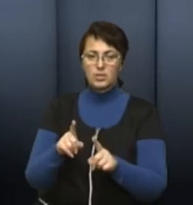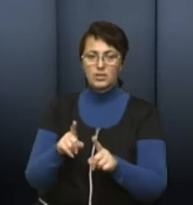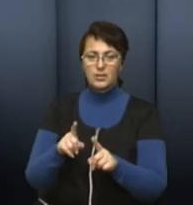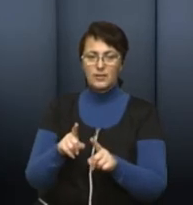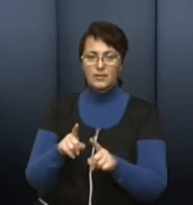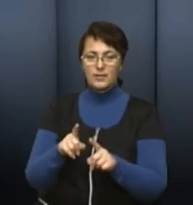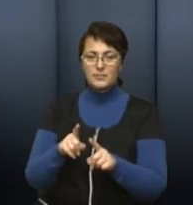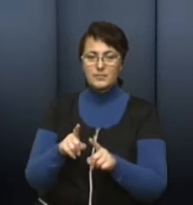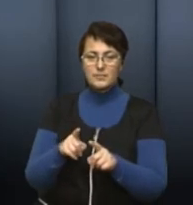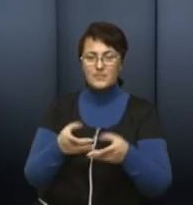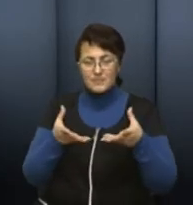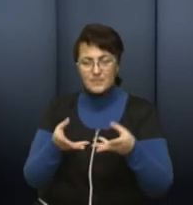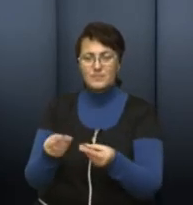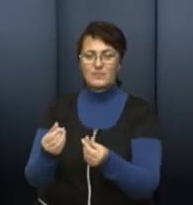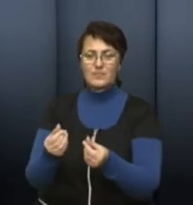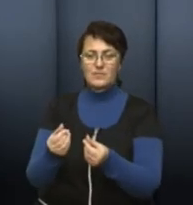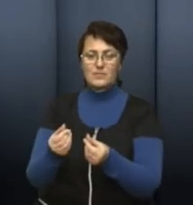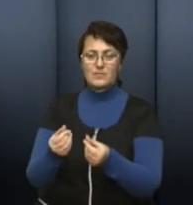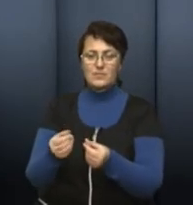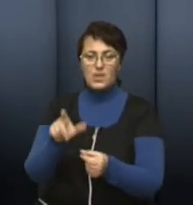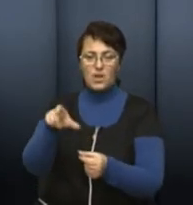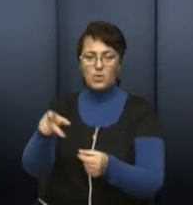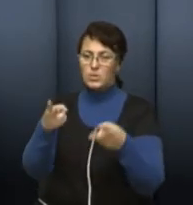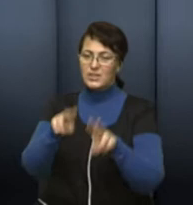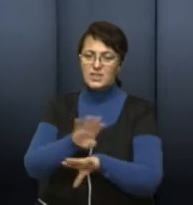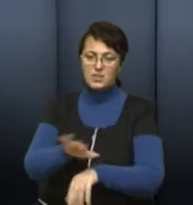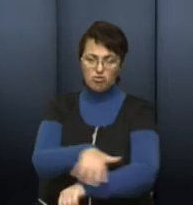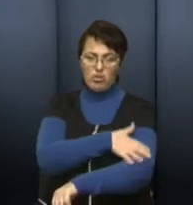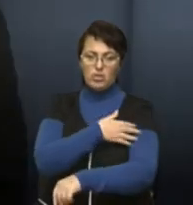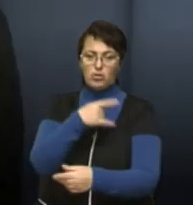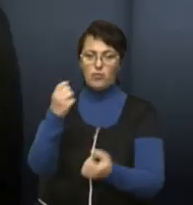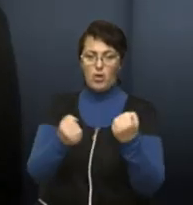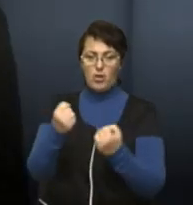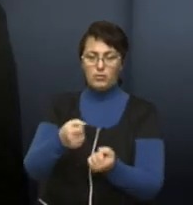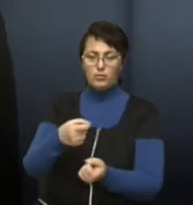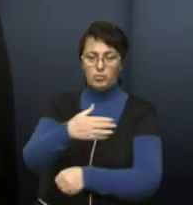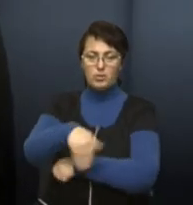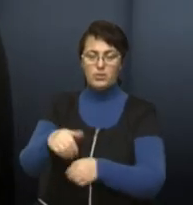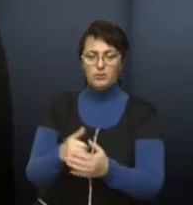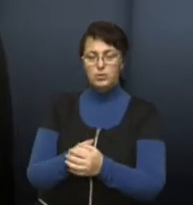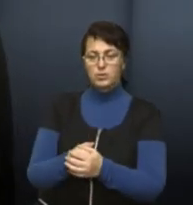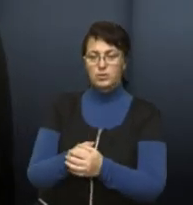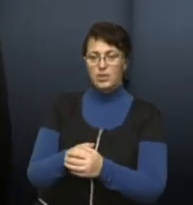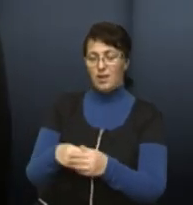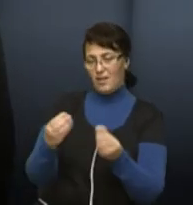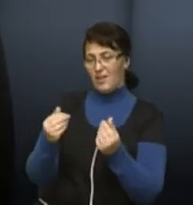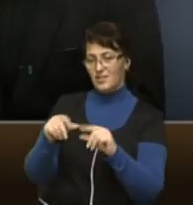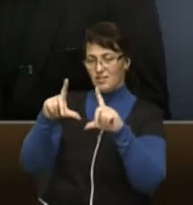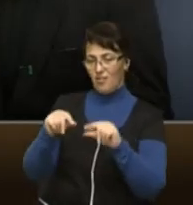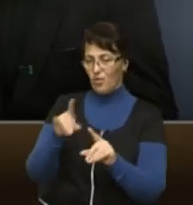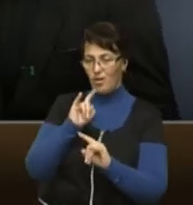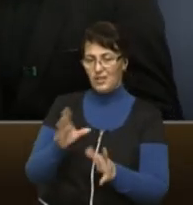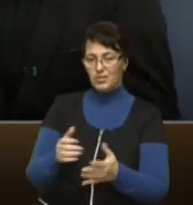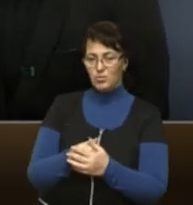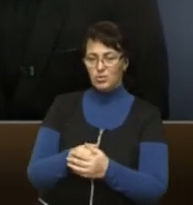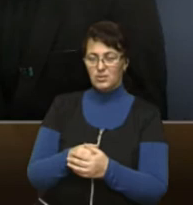залишати свій автомобіль надовго на вулицях. Чи з зростанням ціни ця рентабельність ще більше не впаде? І не